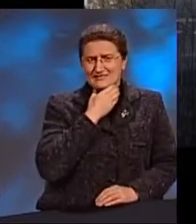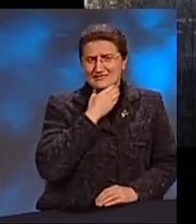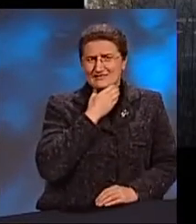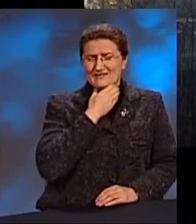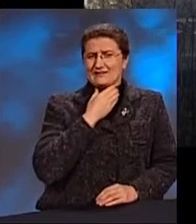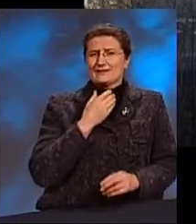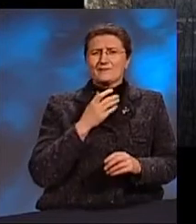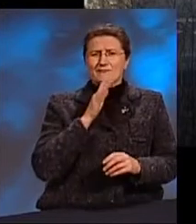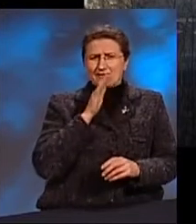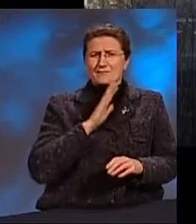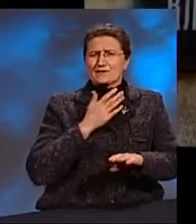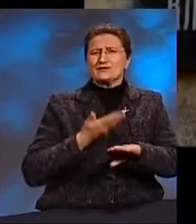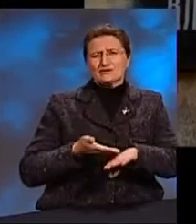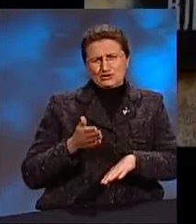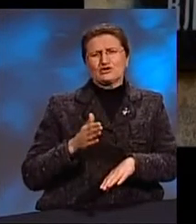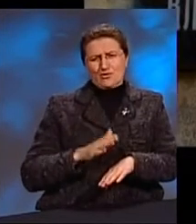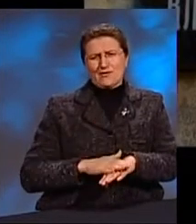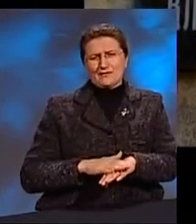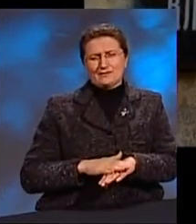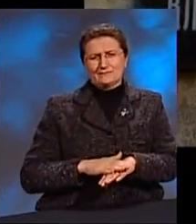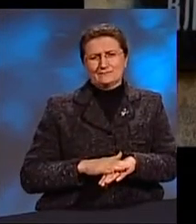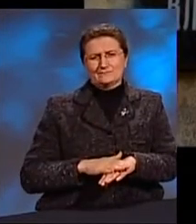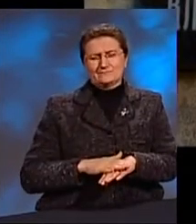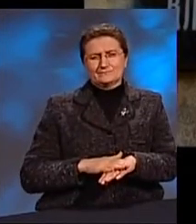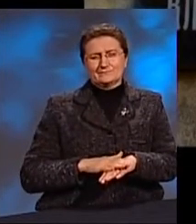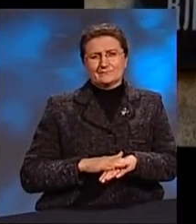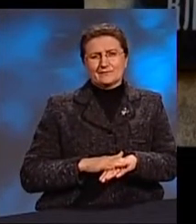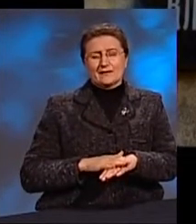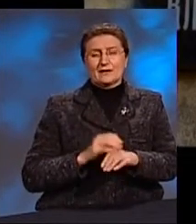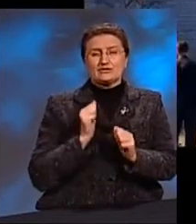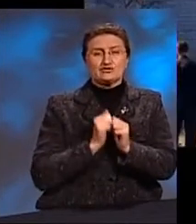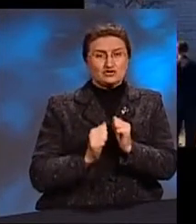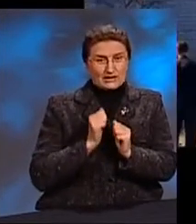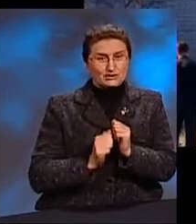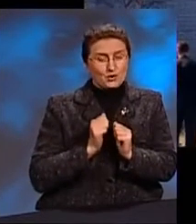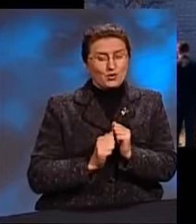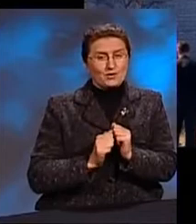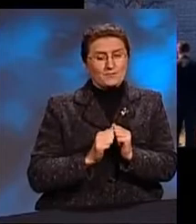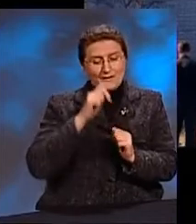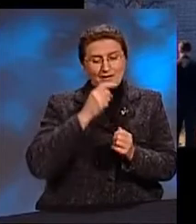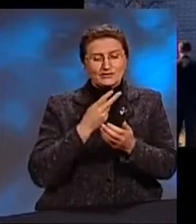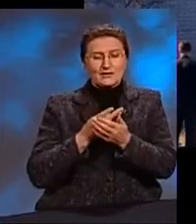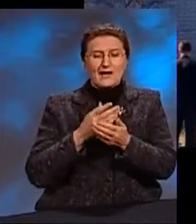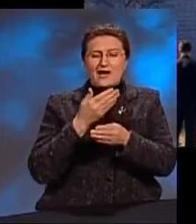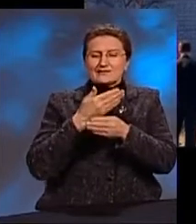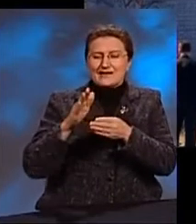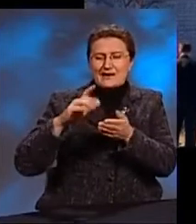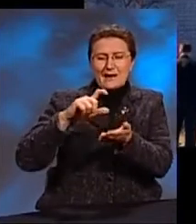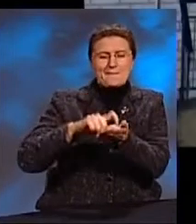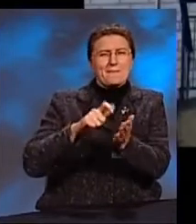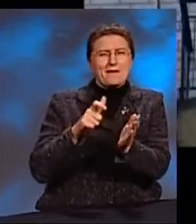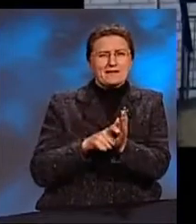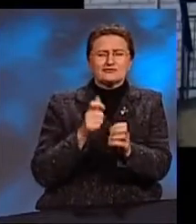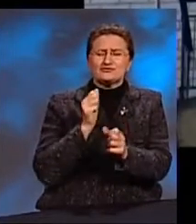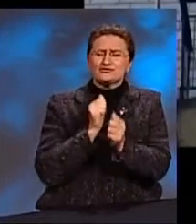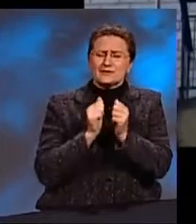время такое очень тяжелое И очень часто он лежал в отдельной палате И он